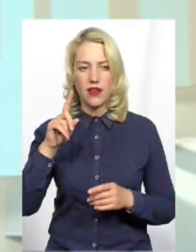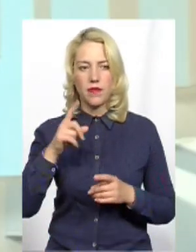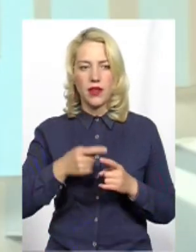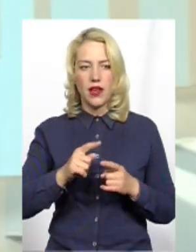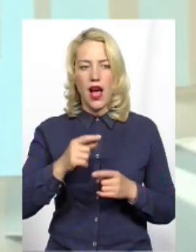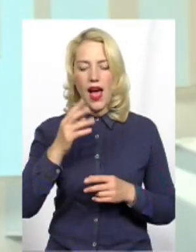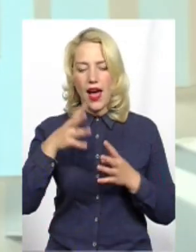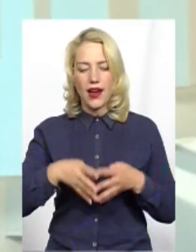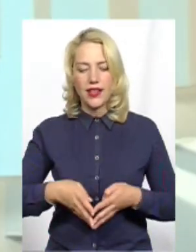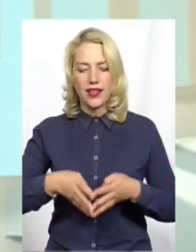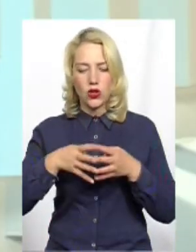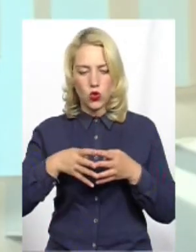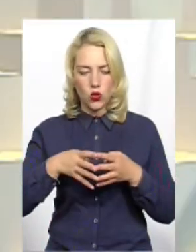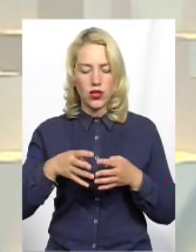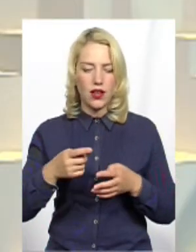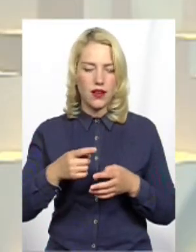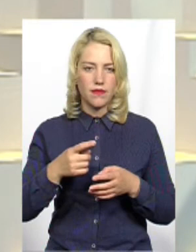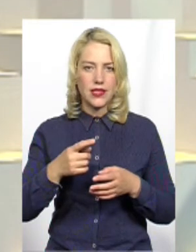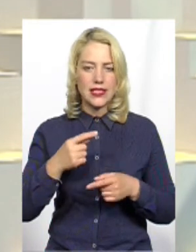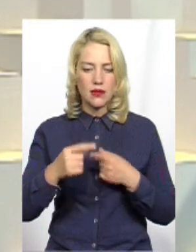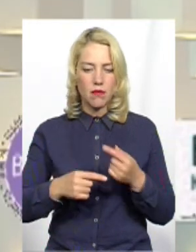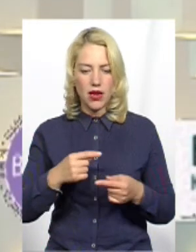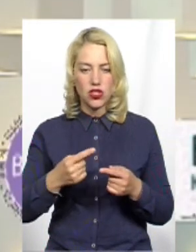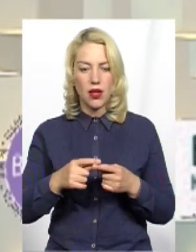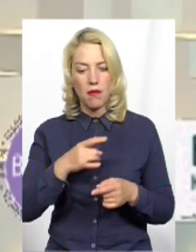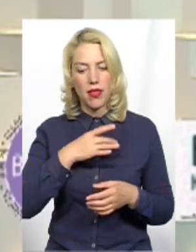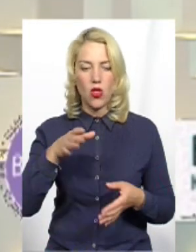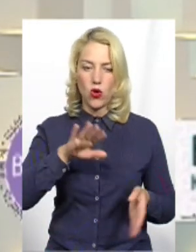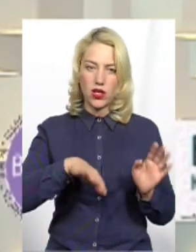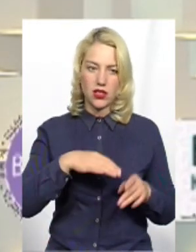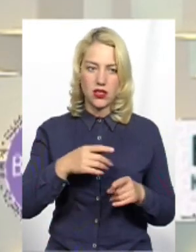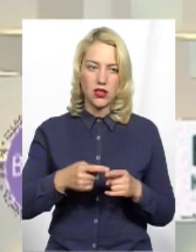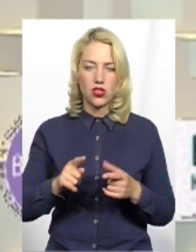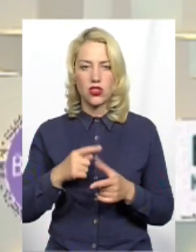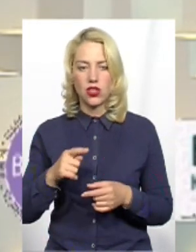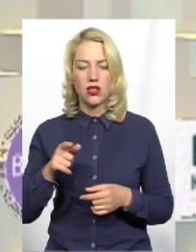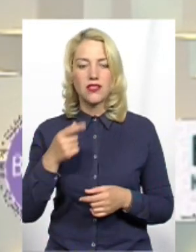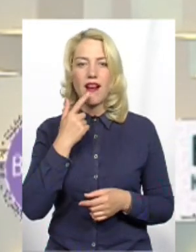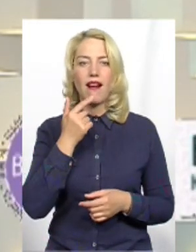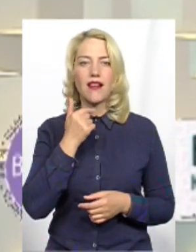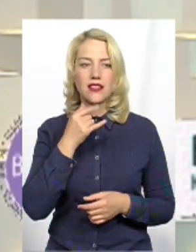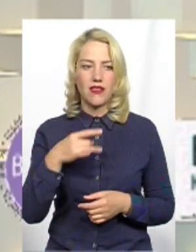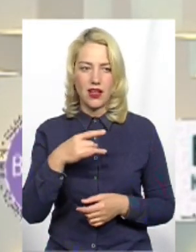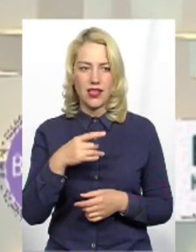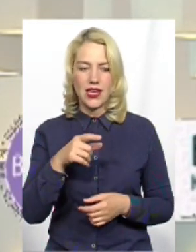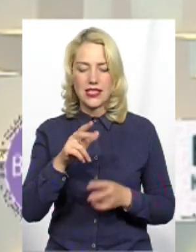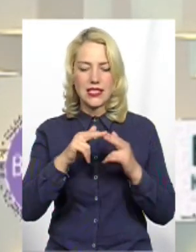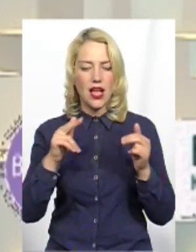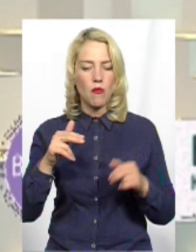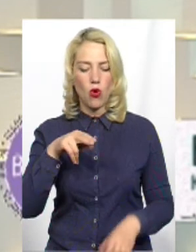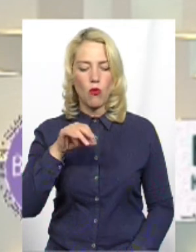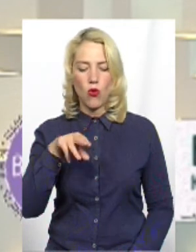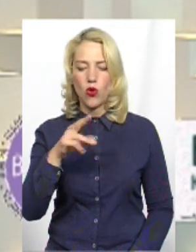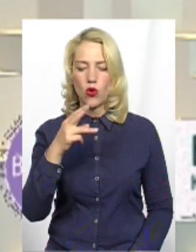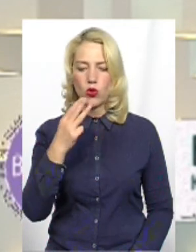Поточкого Воно у Білогірському чи Теофіпольському районі? Ну, воно в Красилівському районі І замок не Поточських, а я би